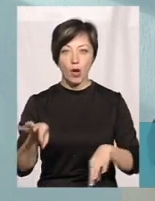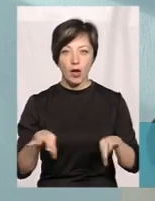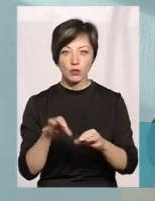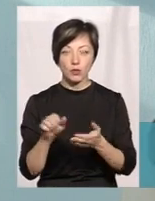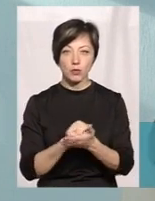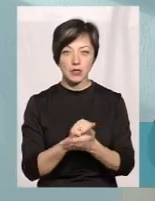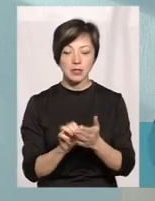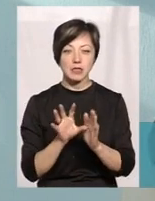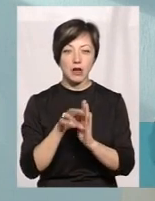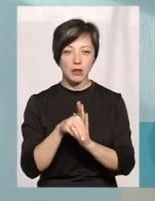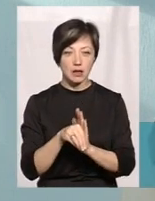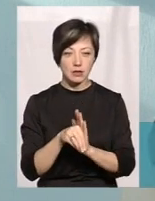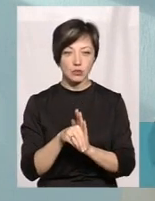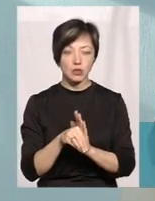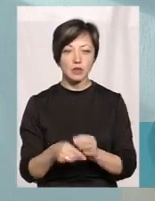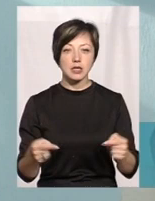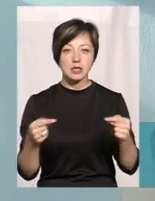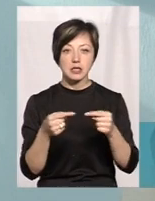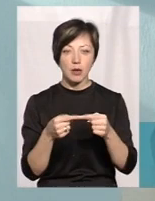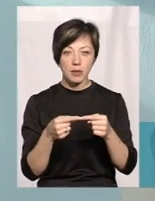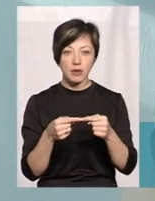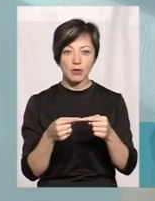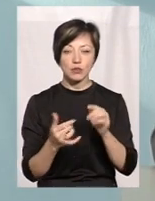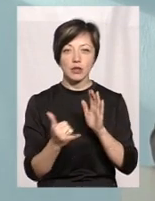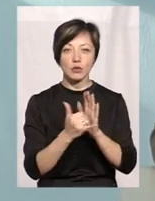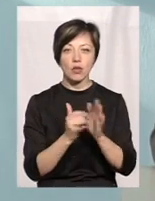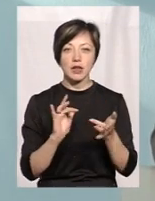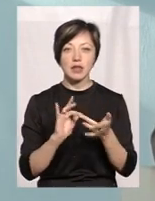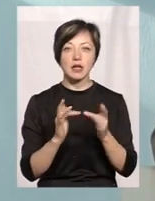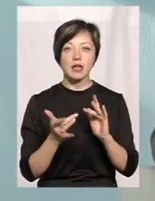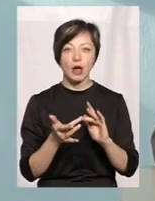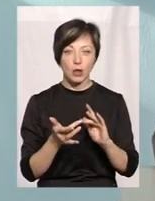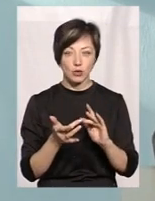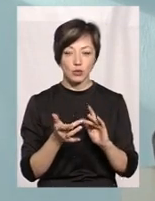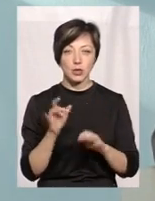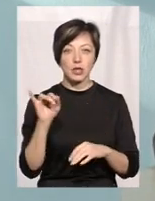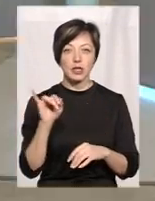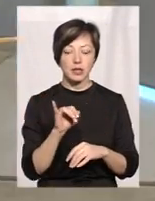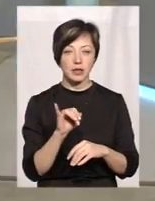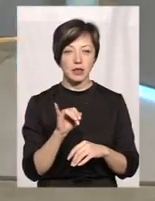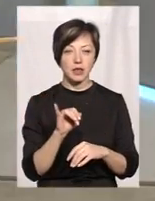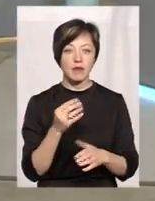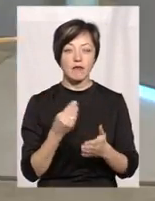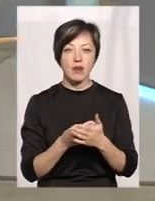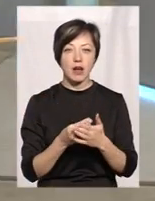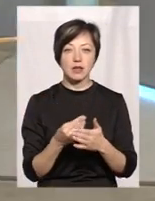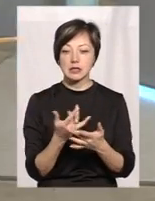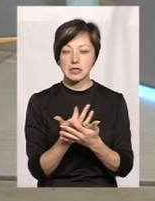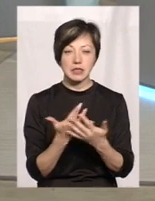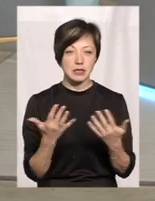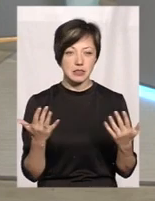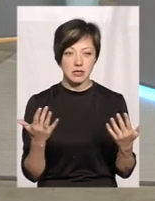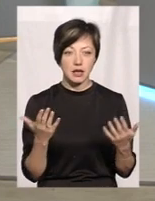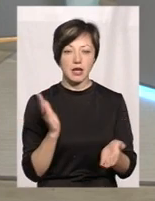документації закладено саме встановлення інтернету, і вартість його дуже різна.